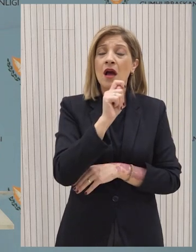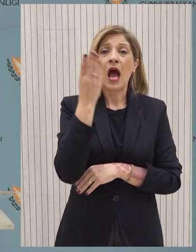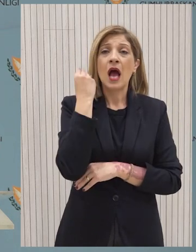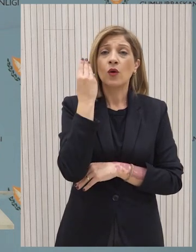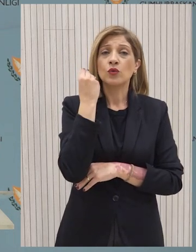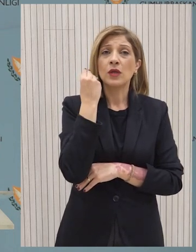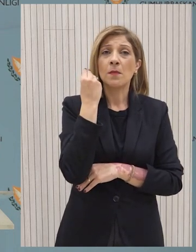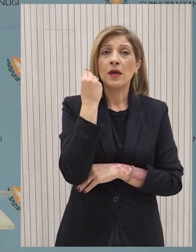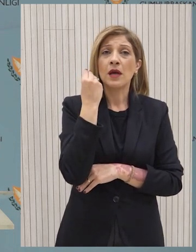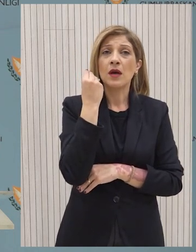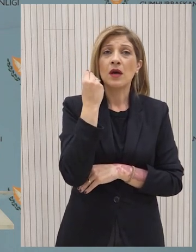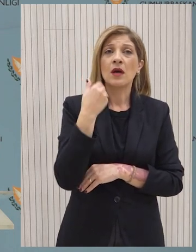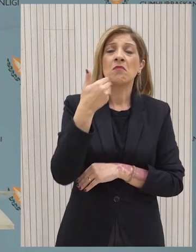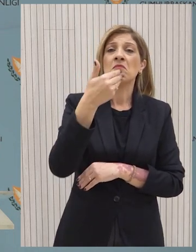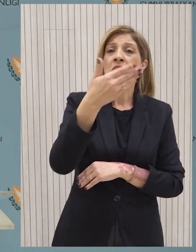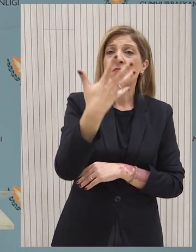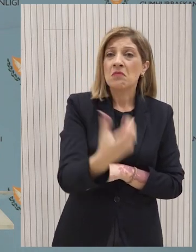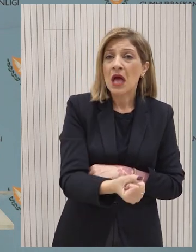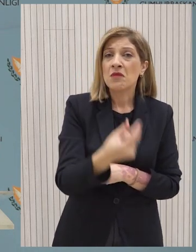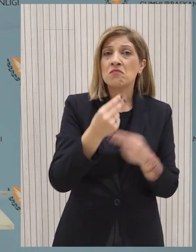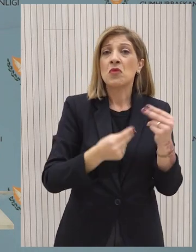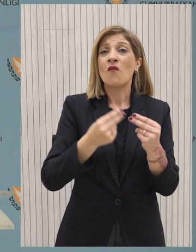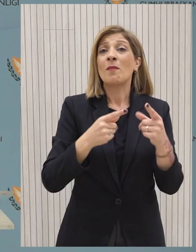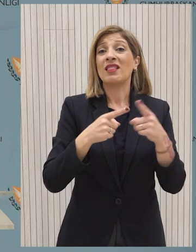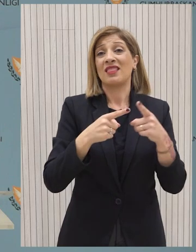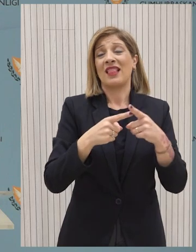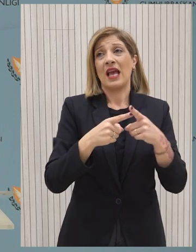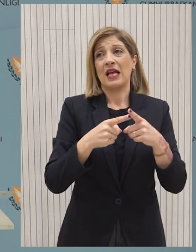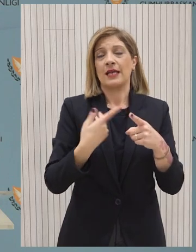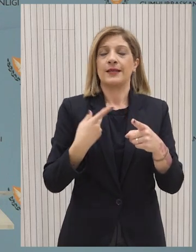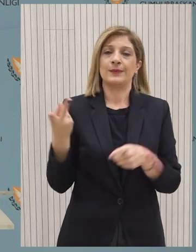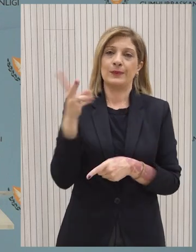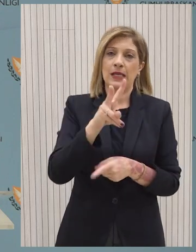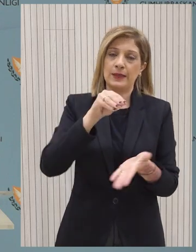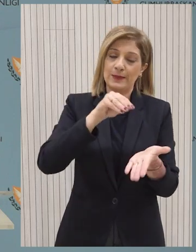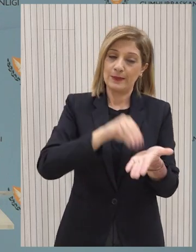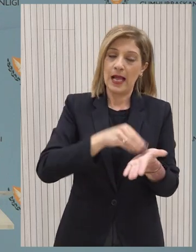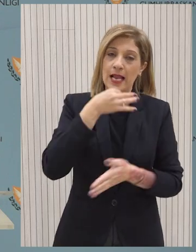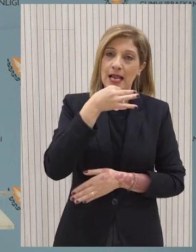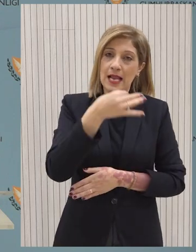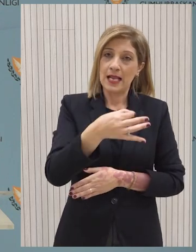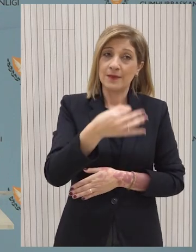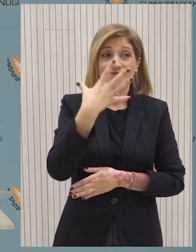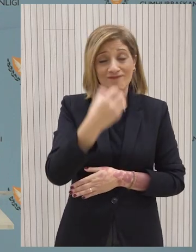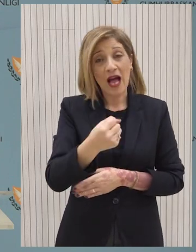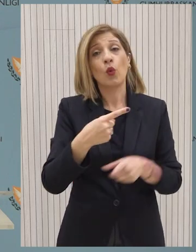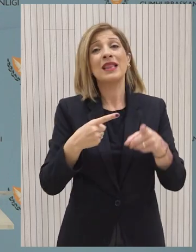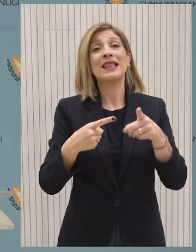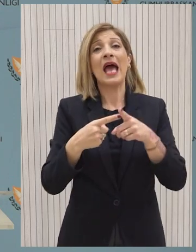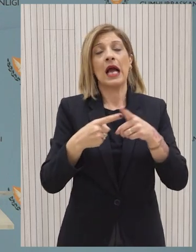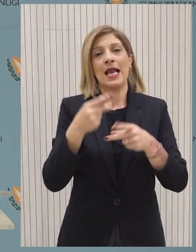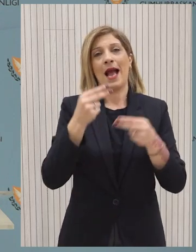επαναλαμβάνω ότι υπάρχουν τεχνικά ζητήματα ως προς μια ως προς την υλοποίηση μιας πρωτοβουλίας που η